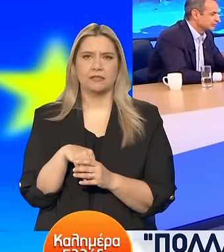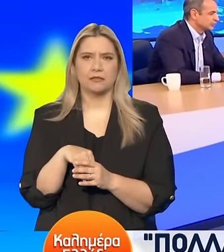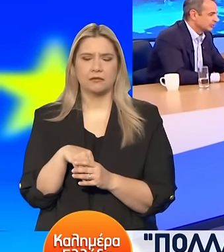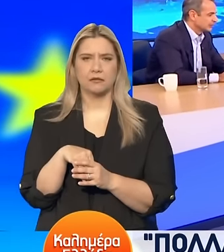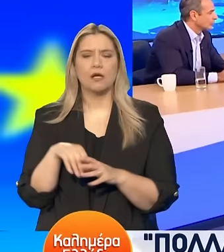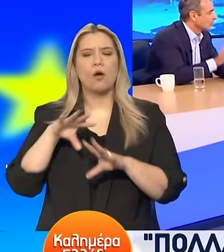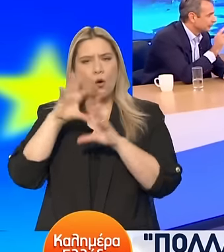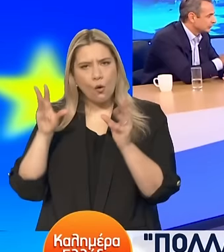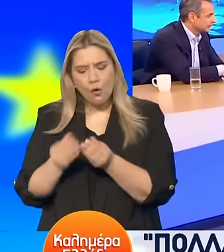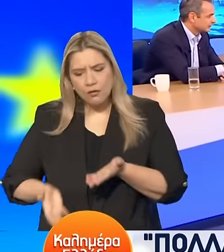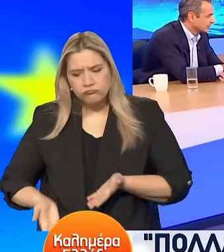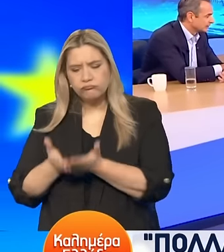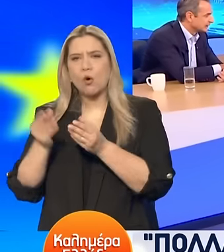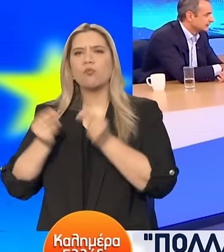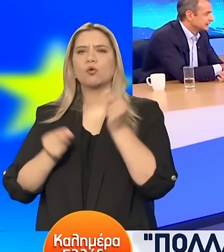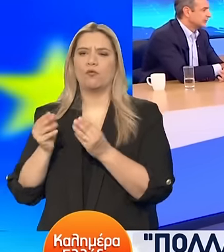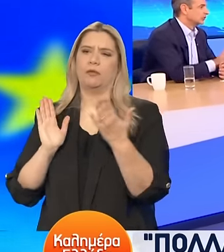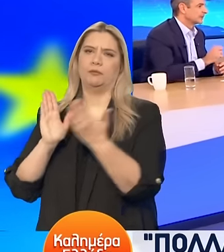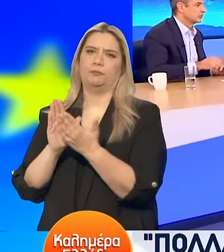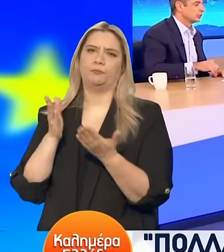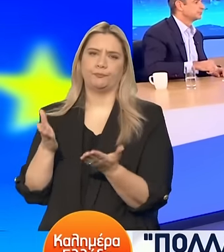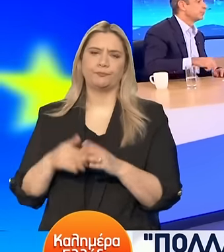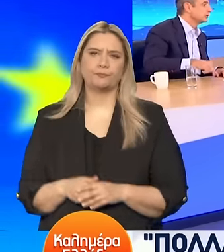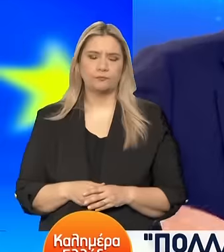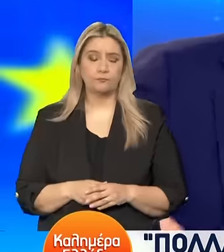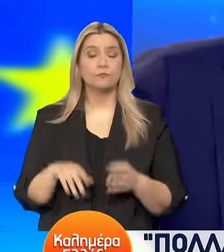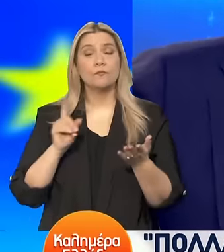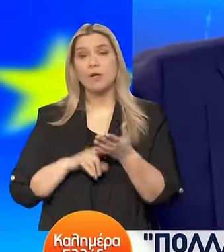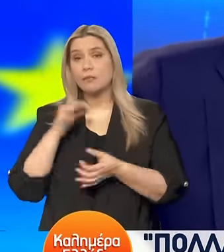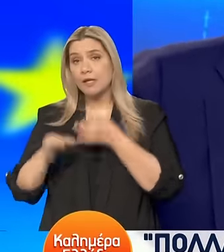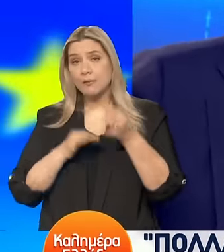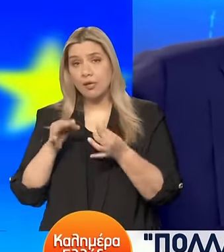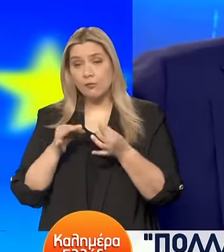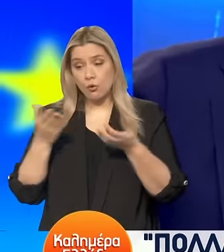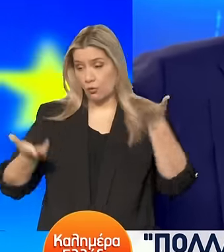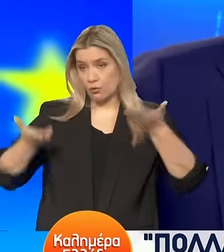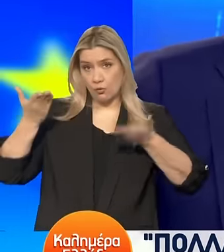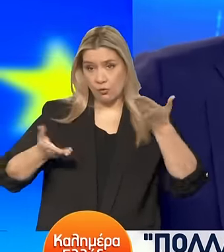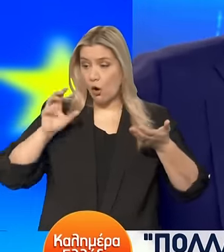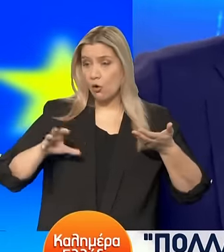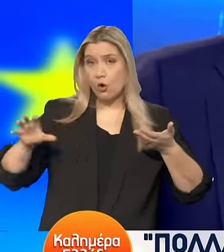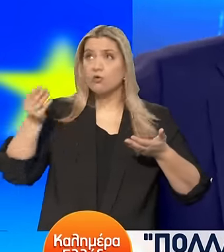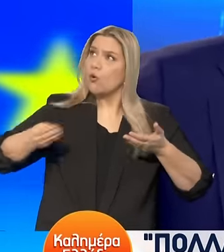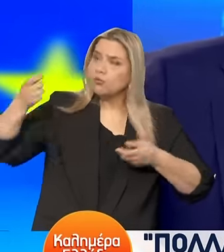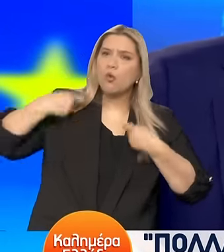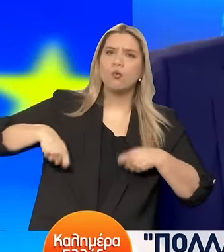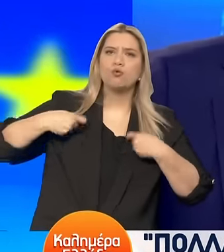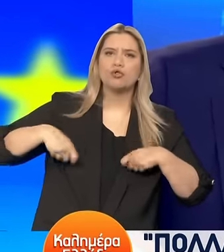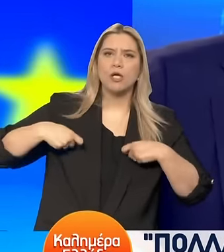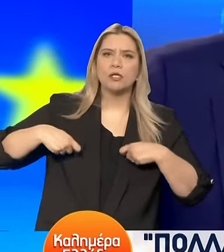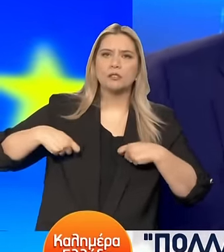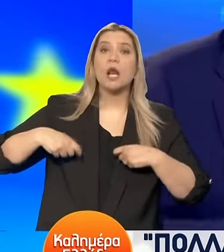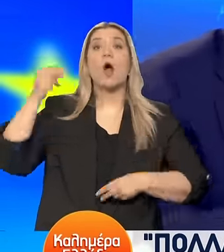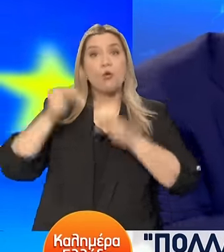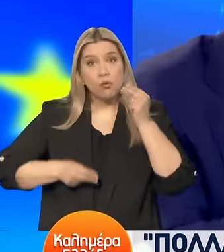αντιμετωπίσουμε το πρόβλημα αυτό Οφείλω να επισημάνω βέβαια Ότι υπάρχουν χώρες πολύ πιο πλούσιες από εμάς Που έχουν ακόμα μεγαλύτερο πρόβλημα από